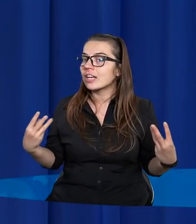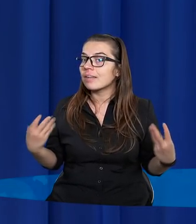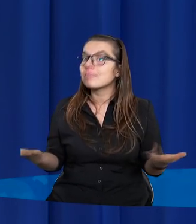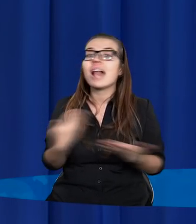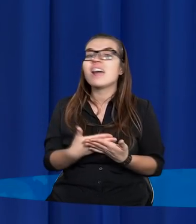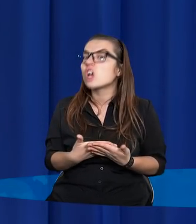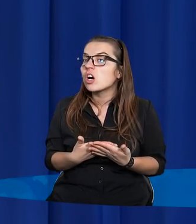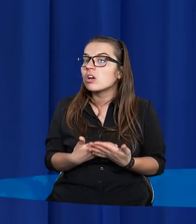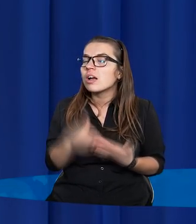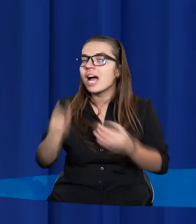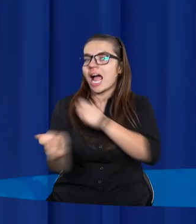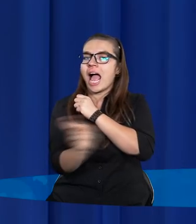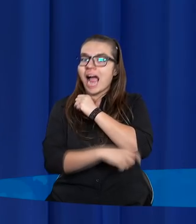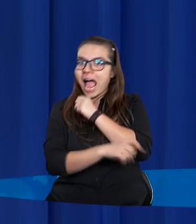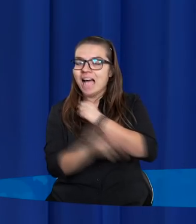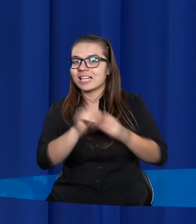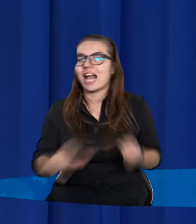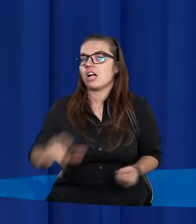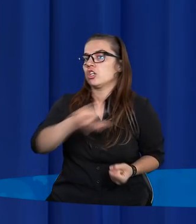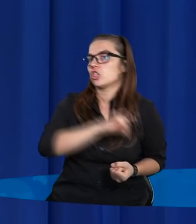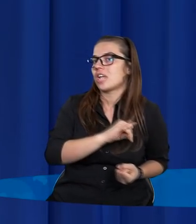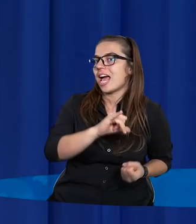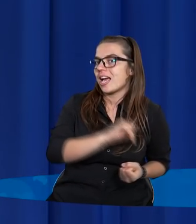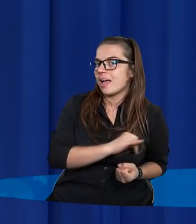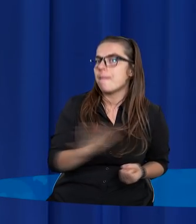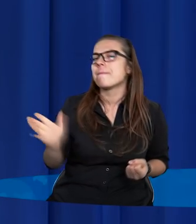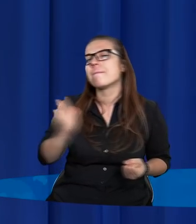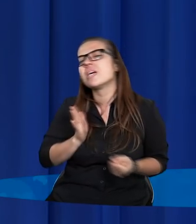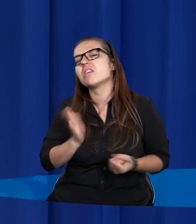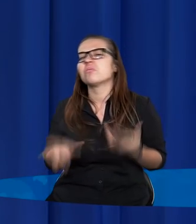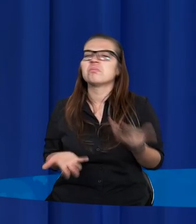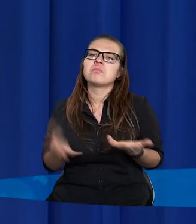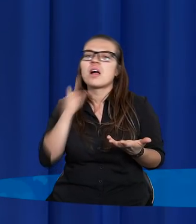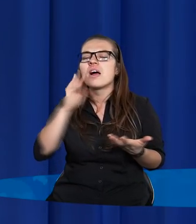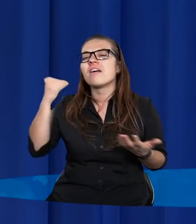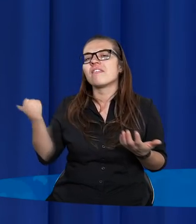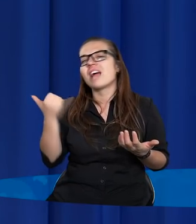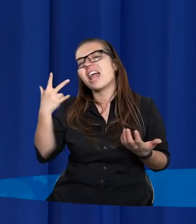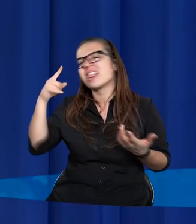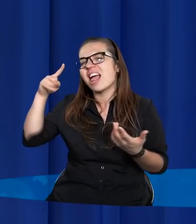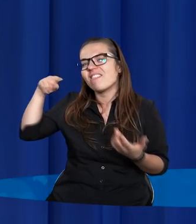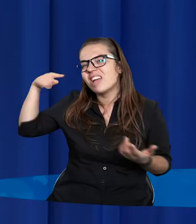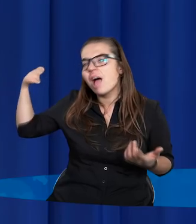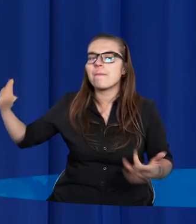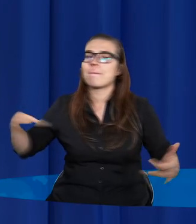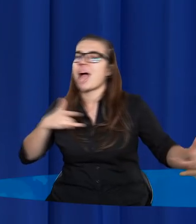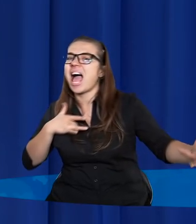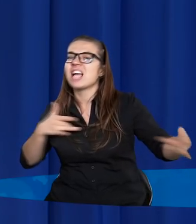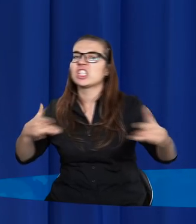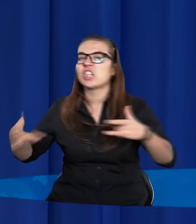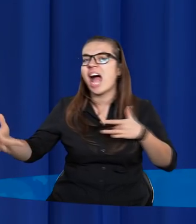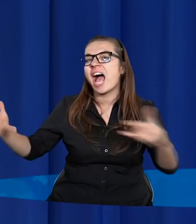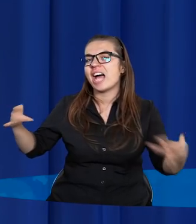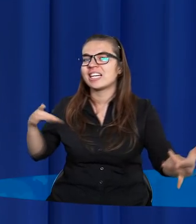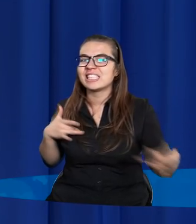gdyby karą za grzech były wieczne, niewyobrażalne, męczarnie